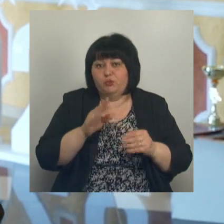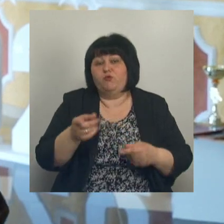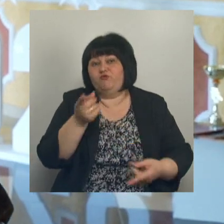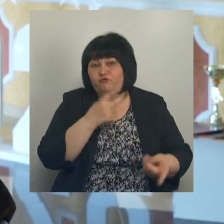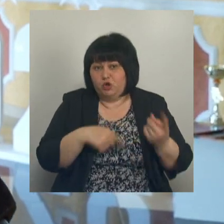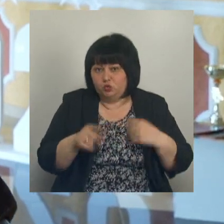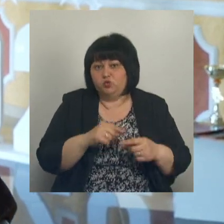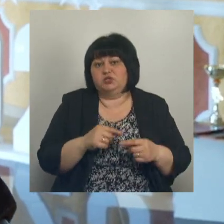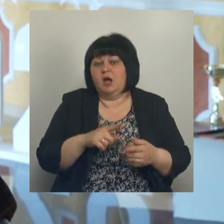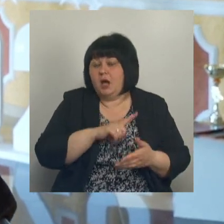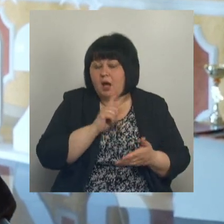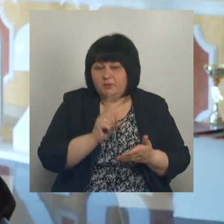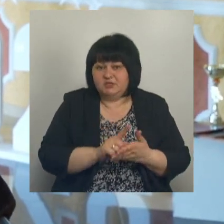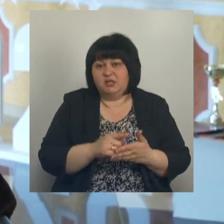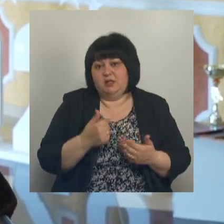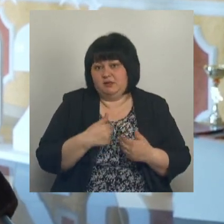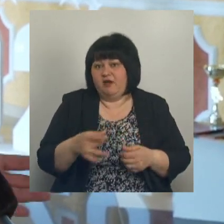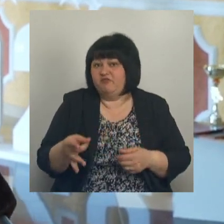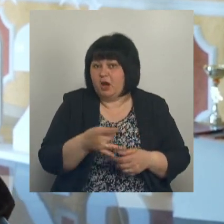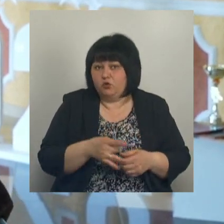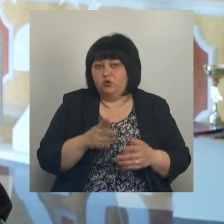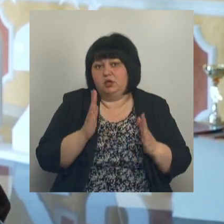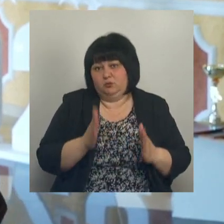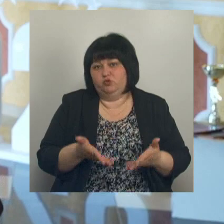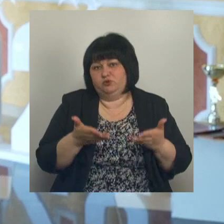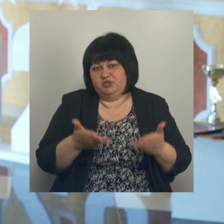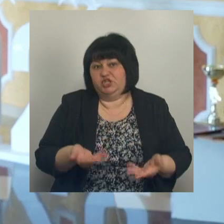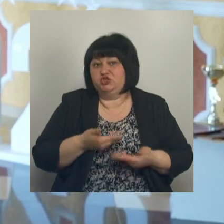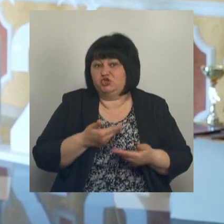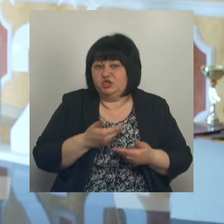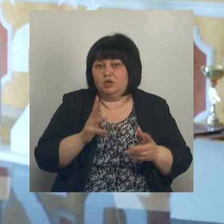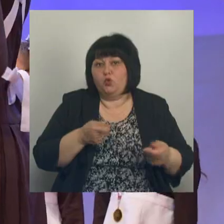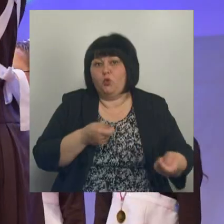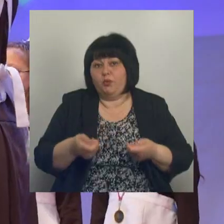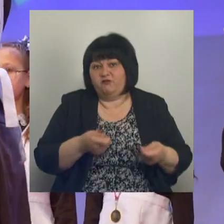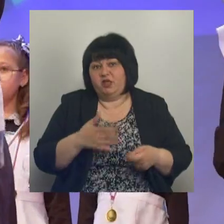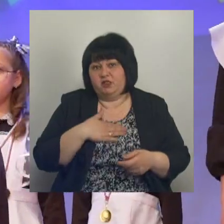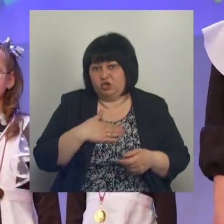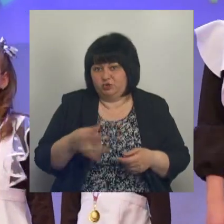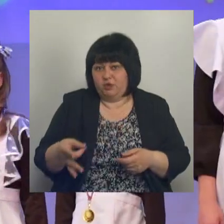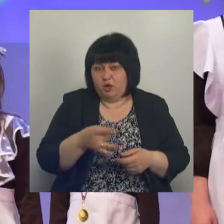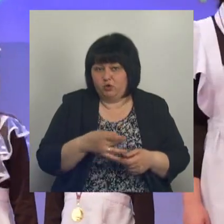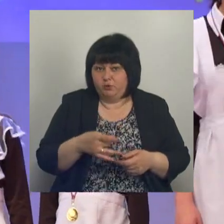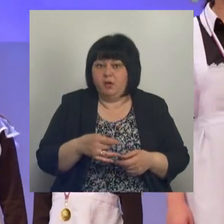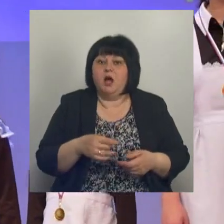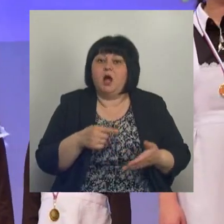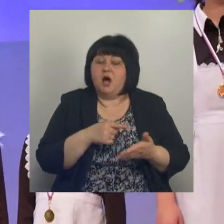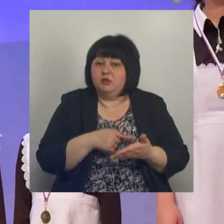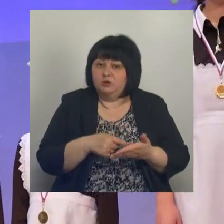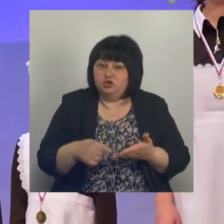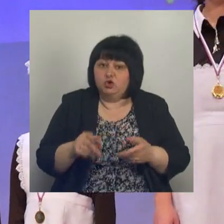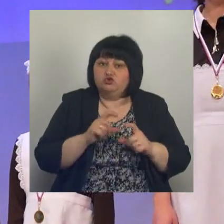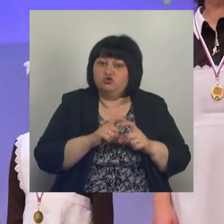обязательно в район, ну и будут жить здесь и управлять нашим районом. Отмечают на церемонии школьников,